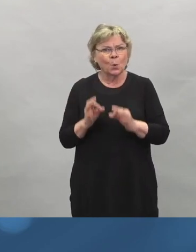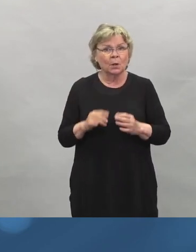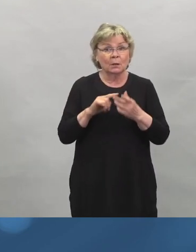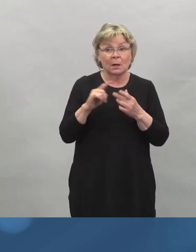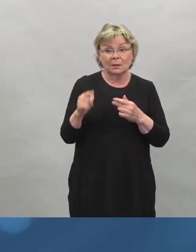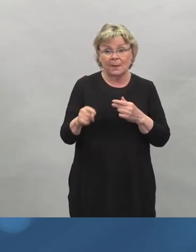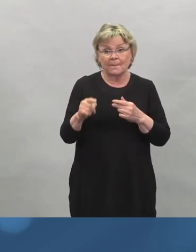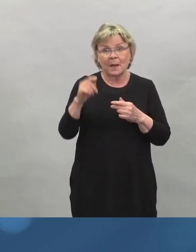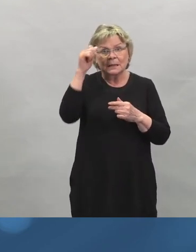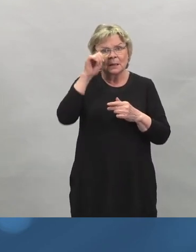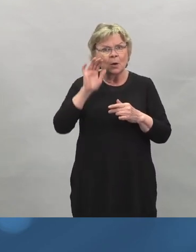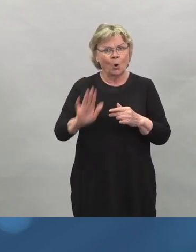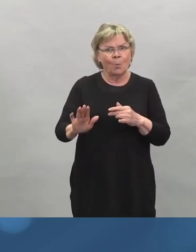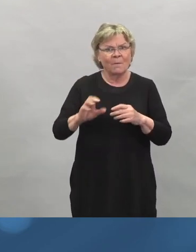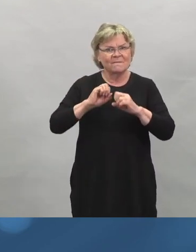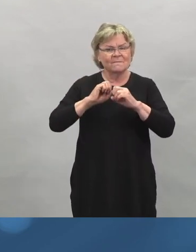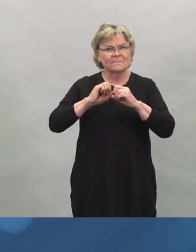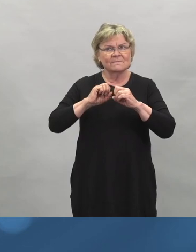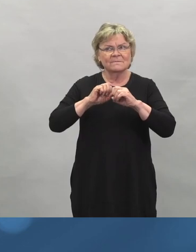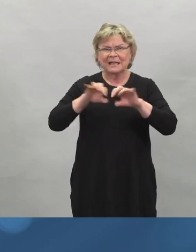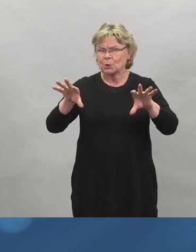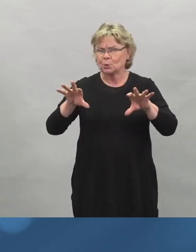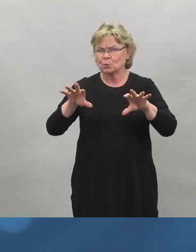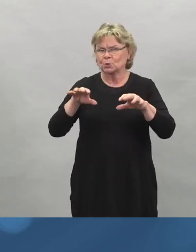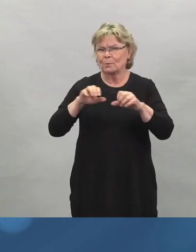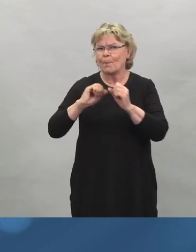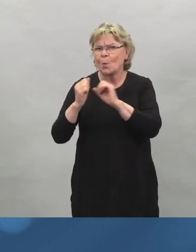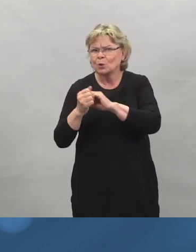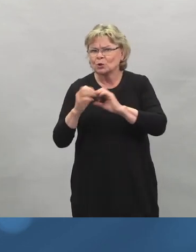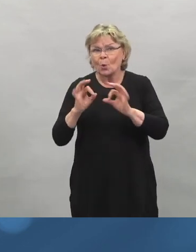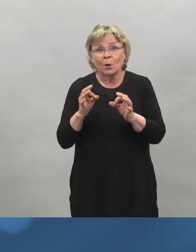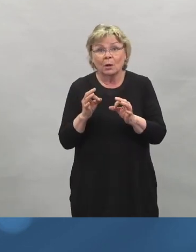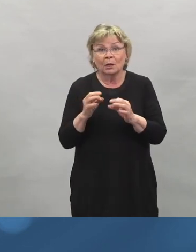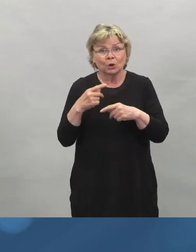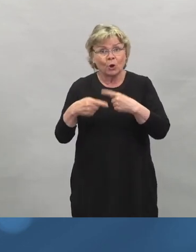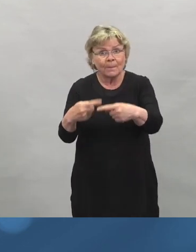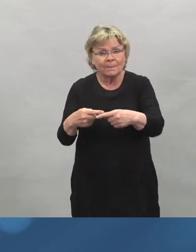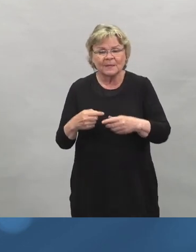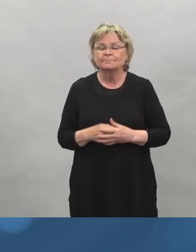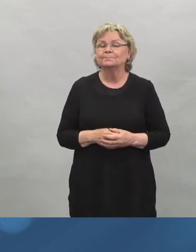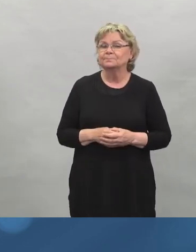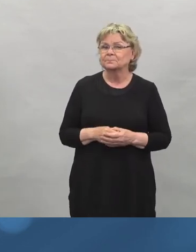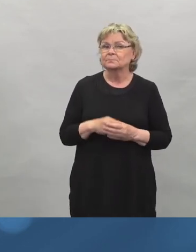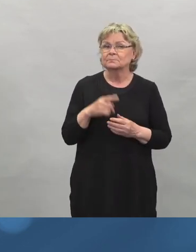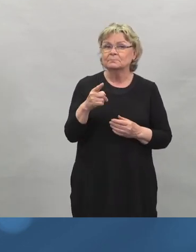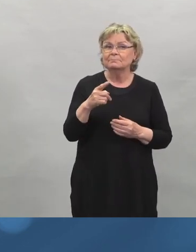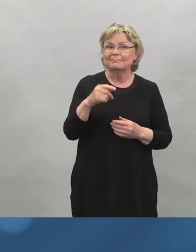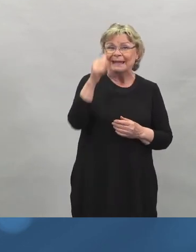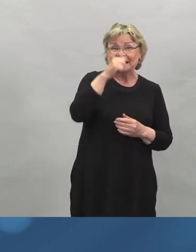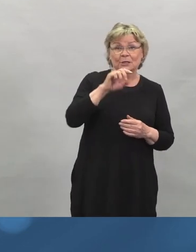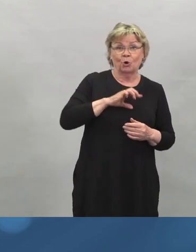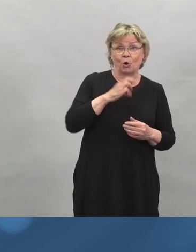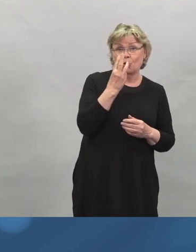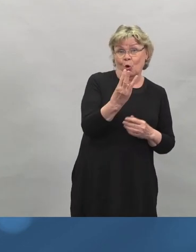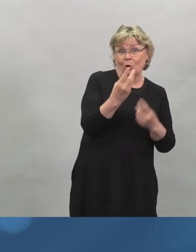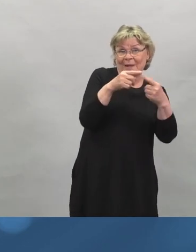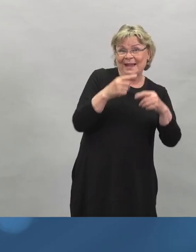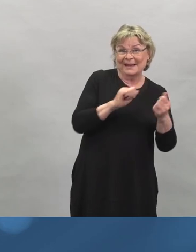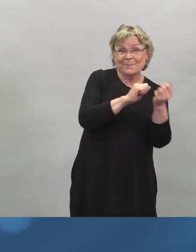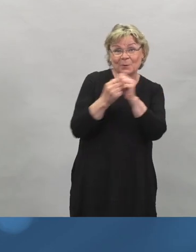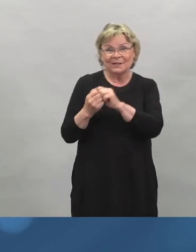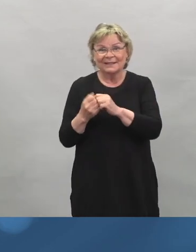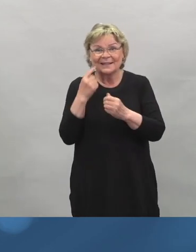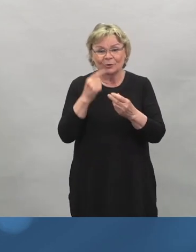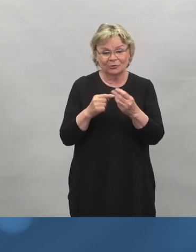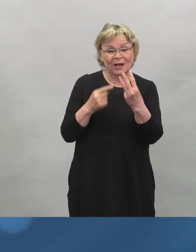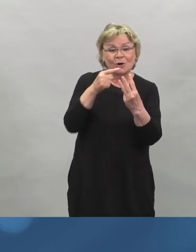Intian virusmuunnosta vastaan? Nyt Intian virusmuunnoksia on itse asiassa kolme kappaletta. Nyt sielläkin täytyy puhua